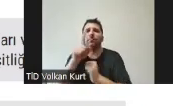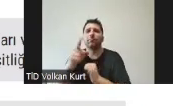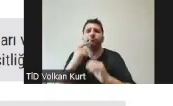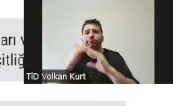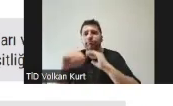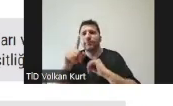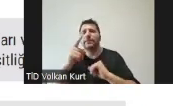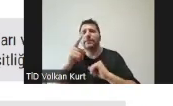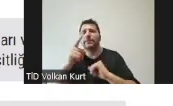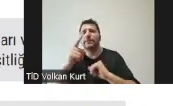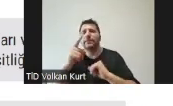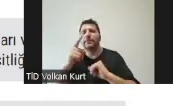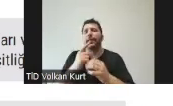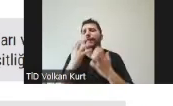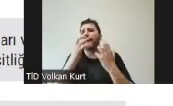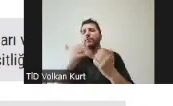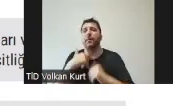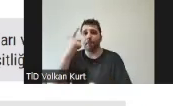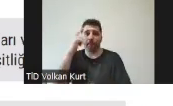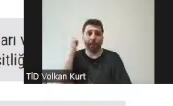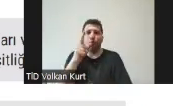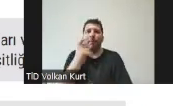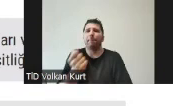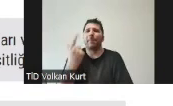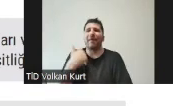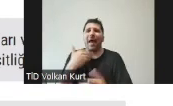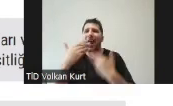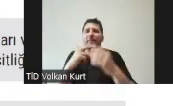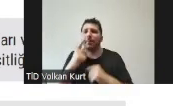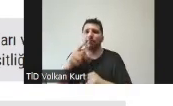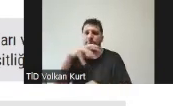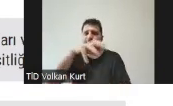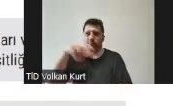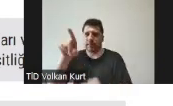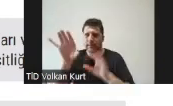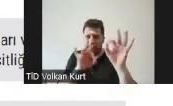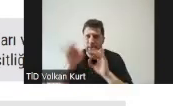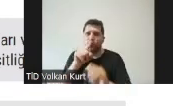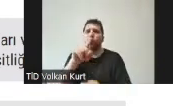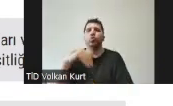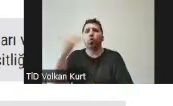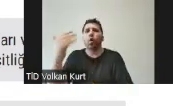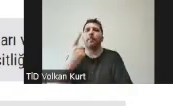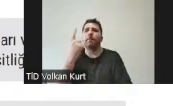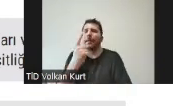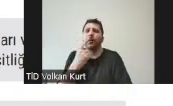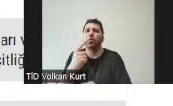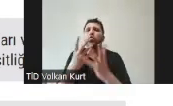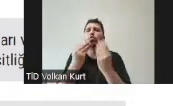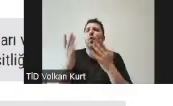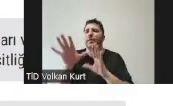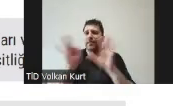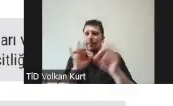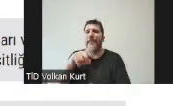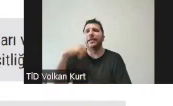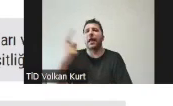tavsiye ediyoruz. Peki başvuruda biraz önce belirttiğim gibi kategorinizi seçtiniz. Daha sonrasında bir tanesi çoktan seçmeli diğerleri